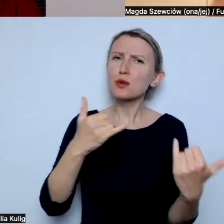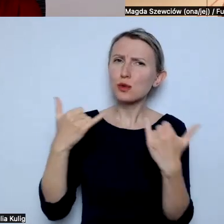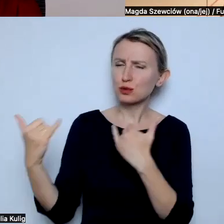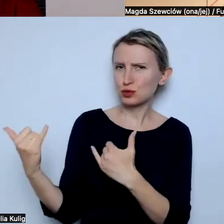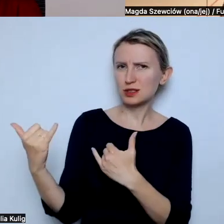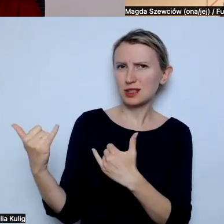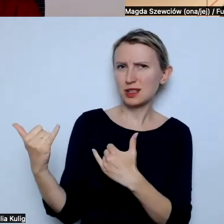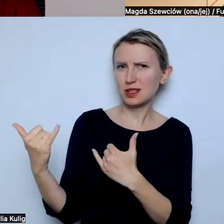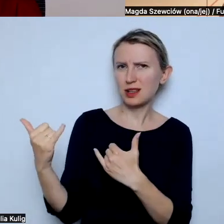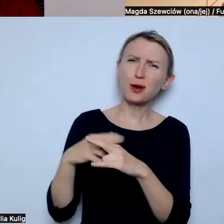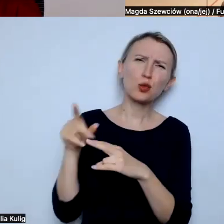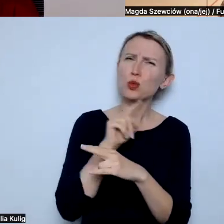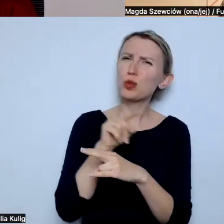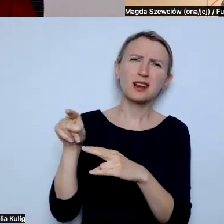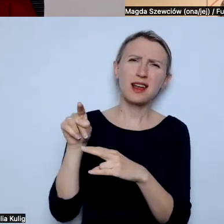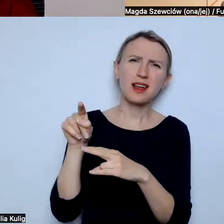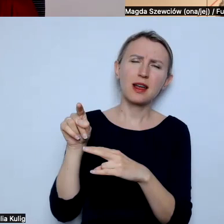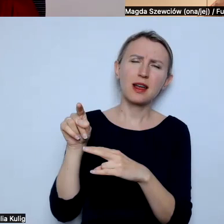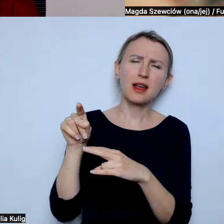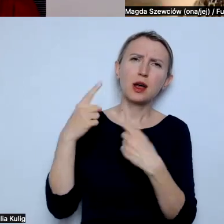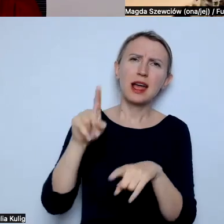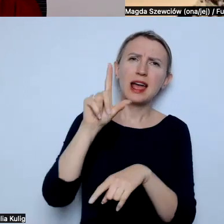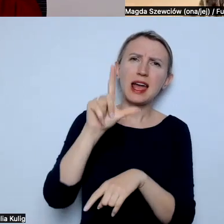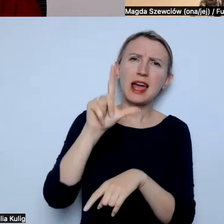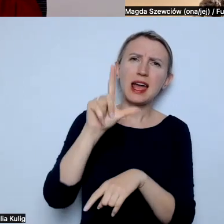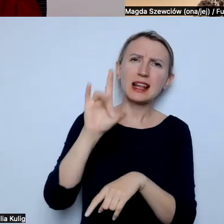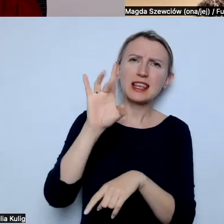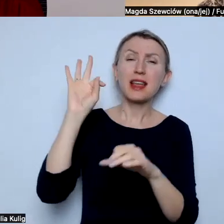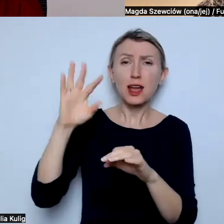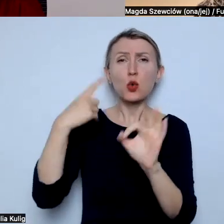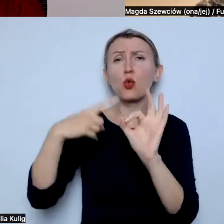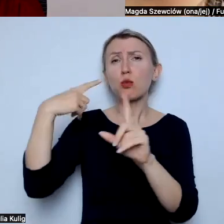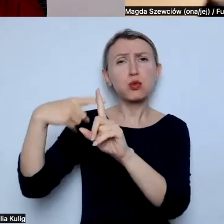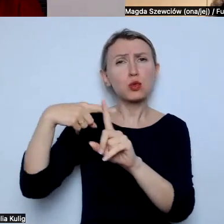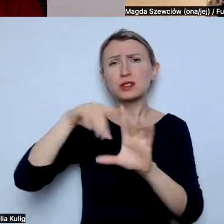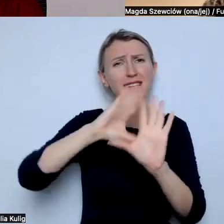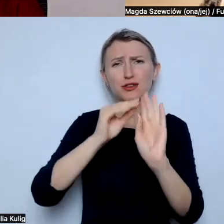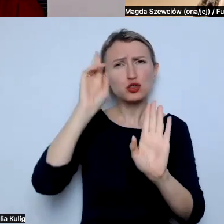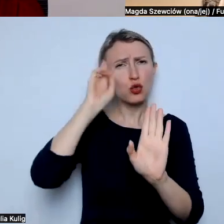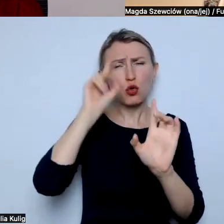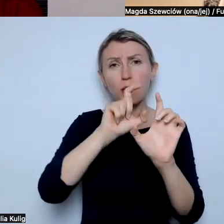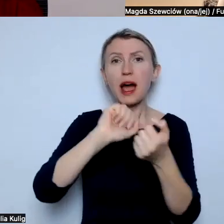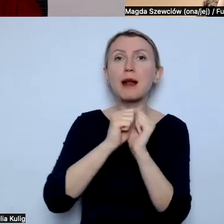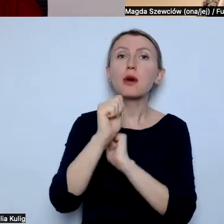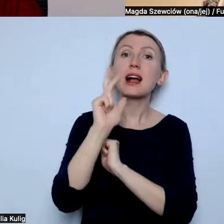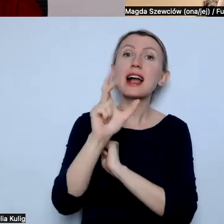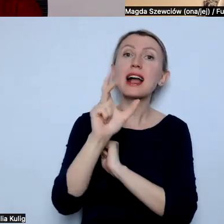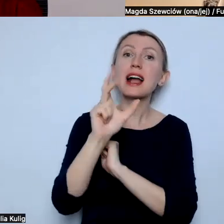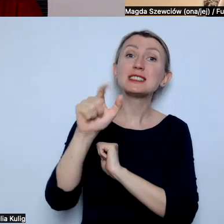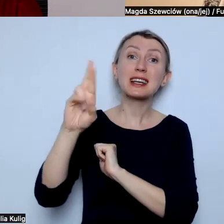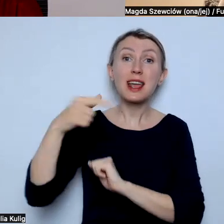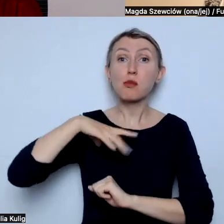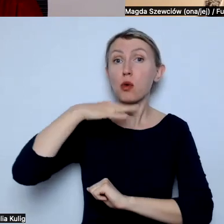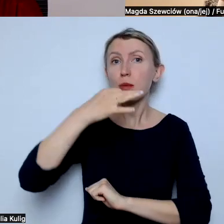niektórymi z literek, w skrócie LGBTQ+, czy do Kacpra, kiedy miałam pytania odnośnie